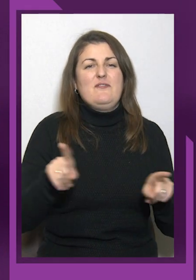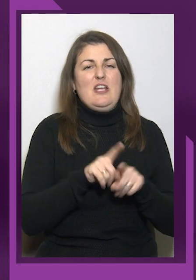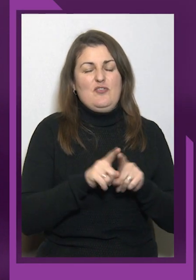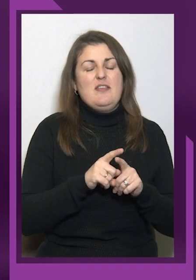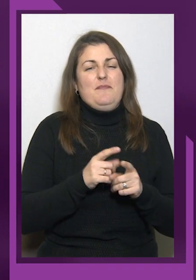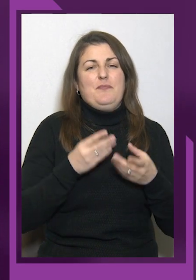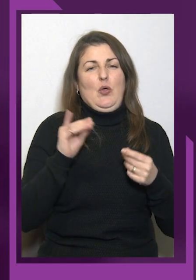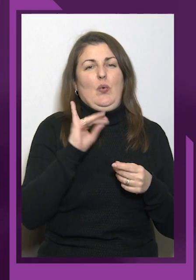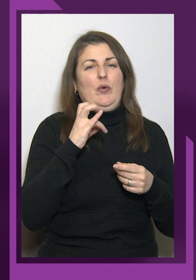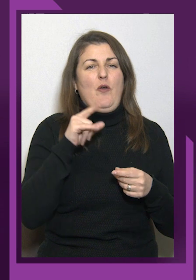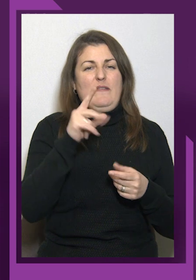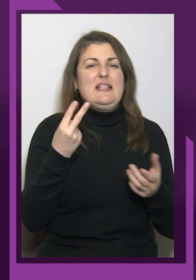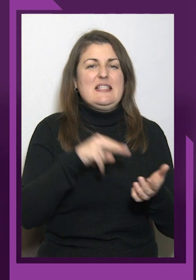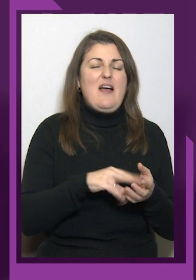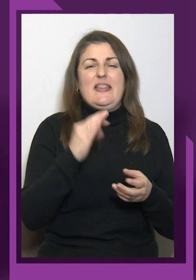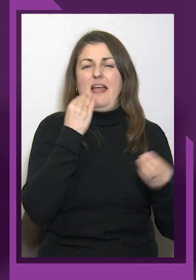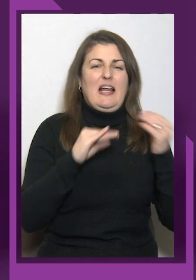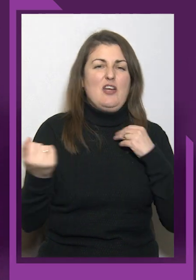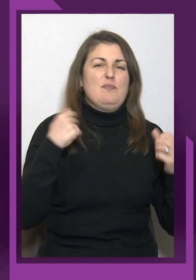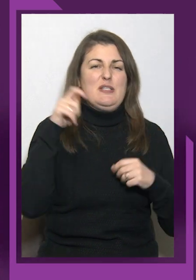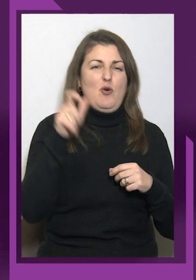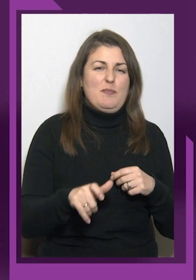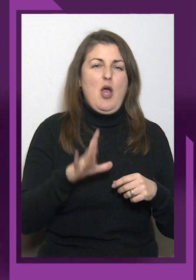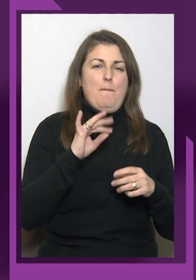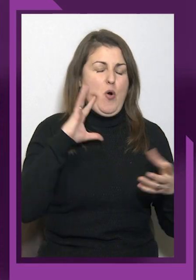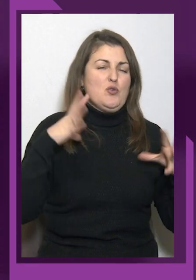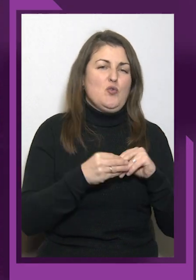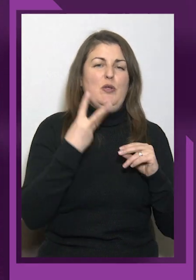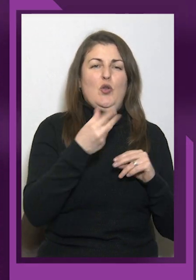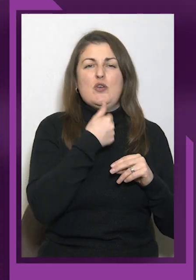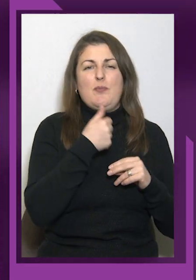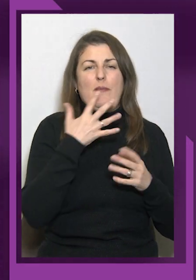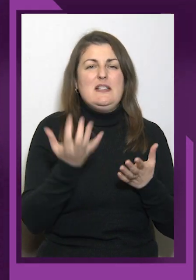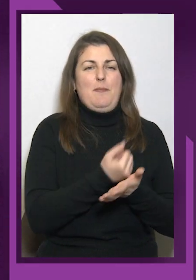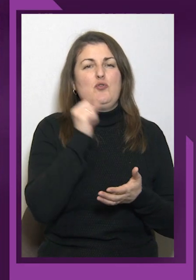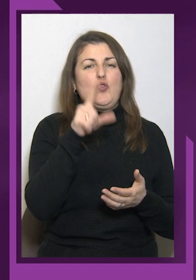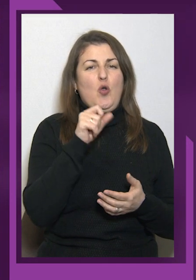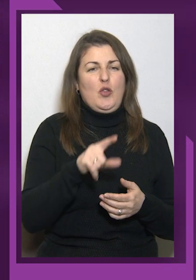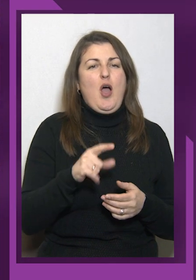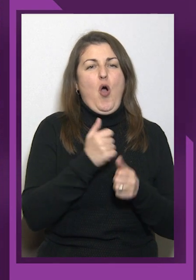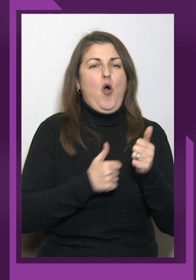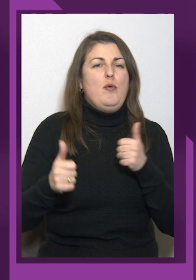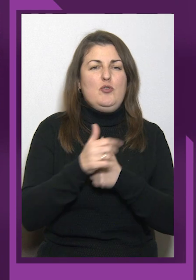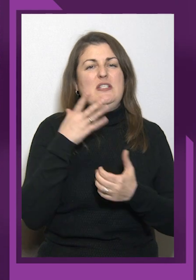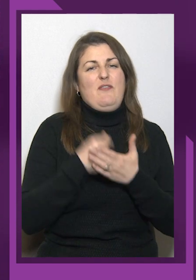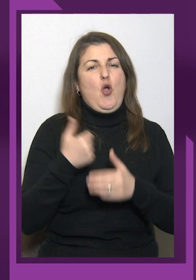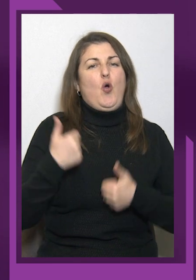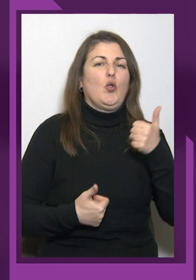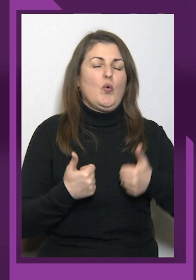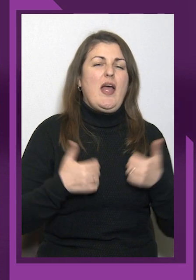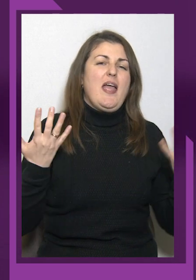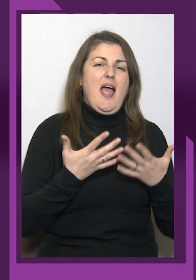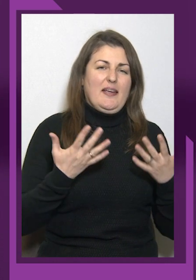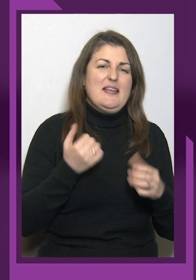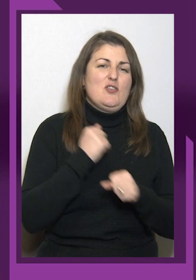по сумі трьох спроб і завоював золото, обійшовши своїх конкурентів, які допустили помилки при жимі штанги. Вітаємо нашого